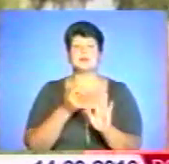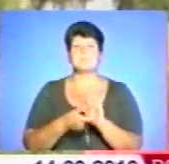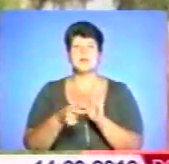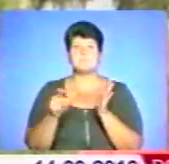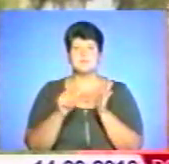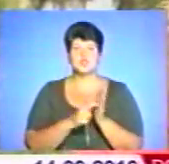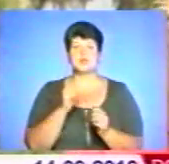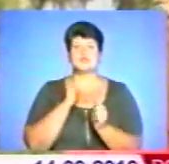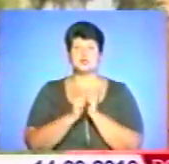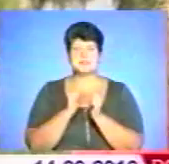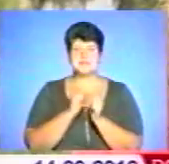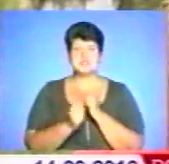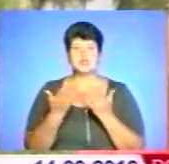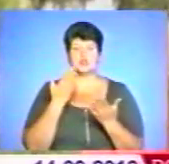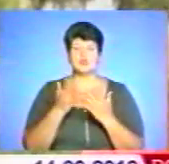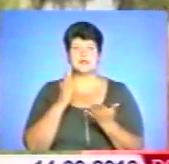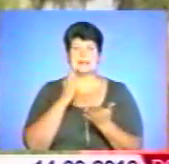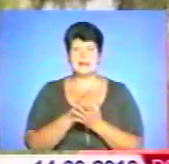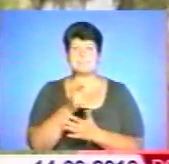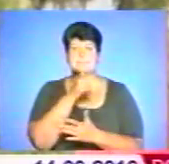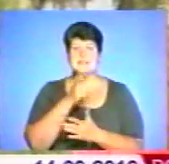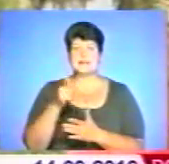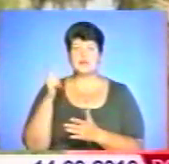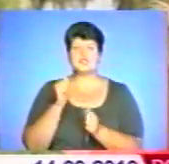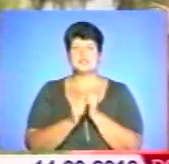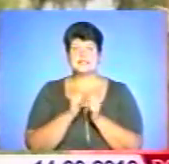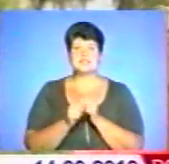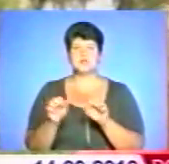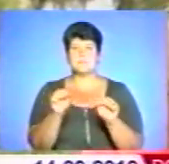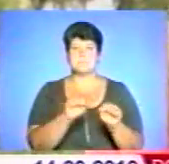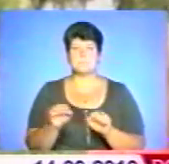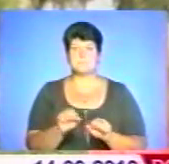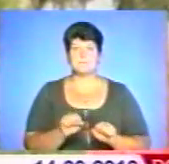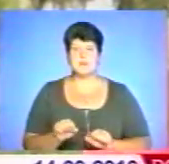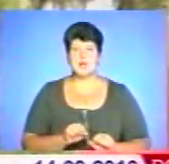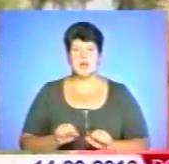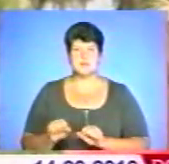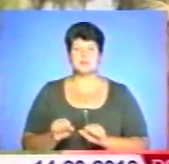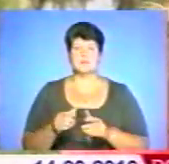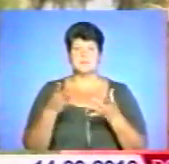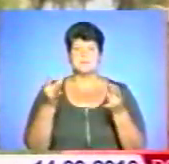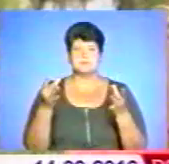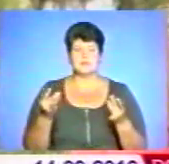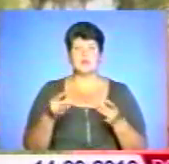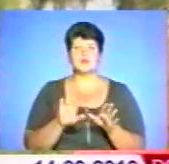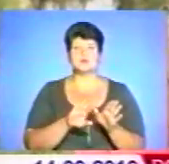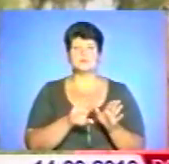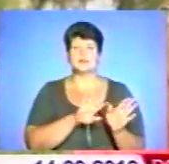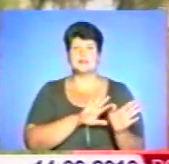Частіше, якщо це вже наступає такий період, частіше мити, проводити вологі прибирання, відповідно, уникати